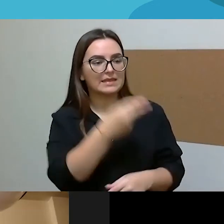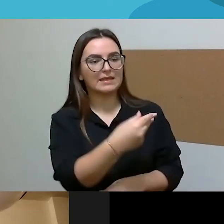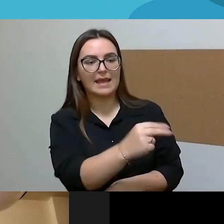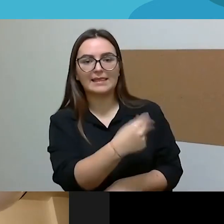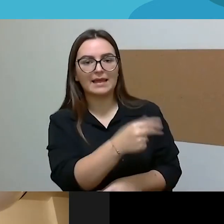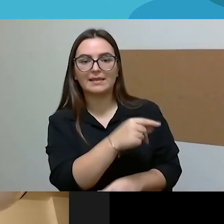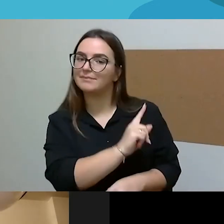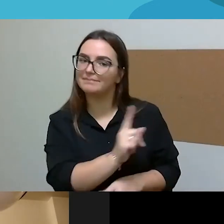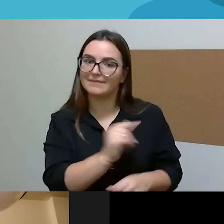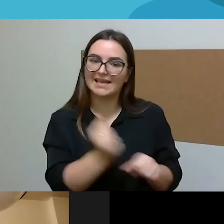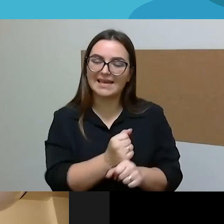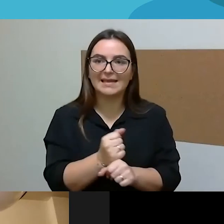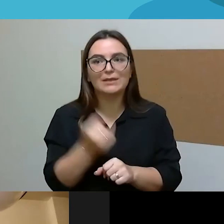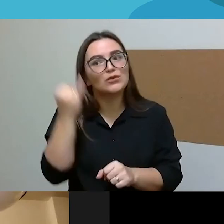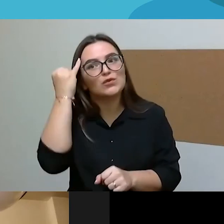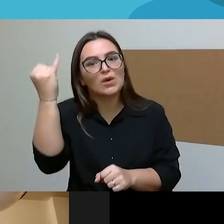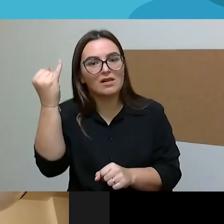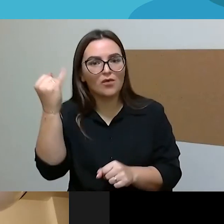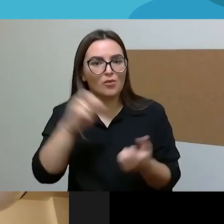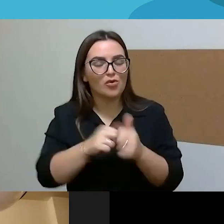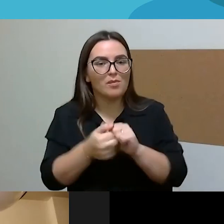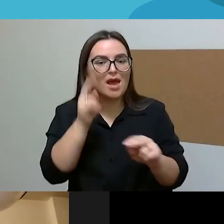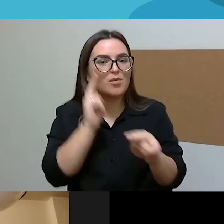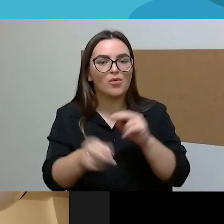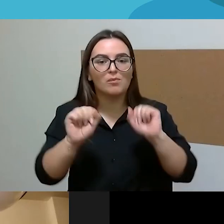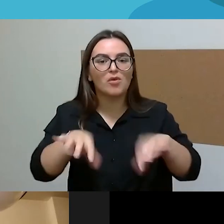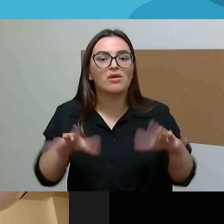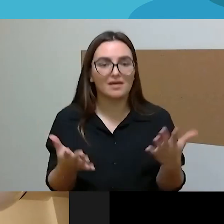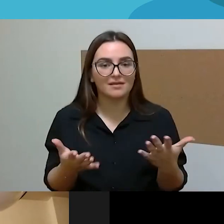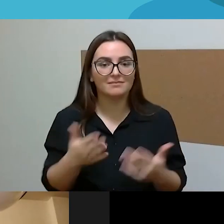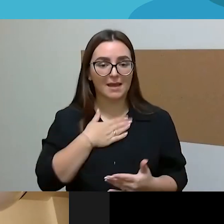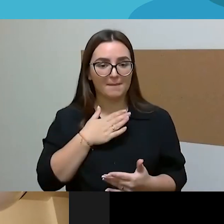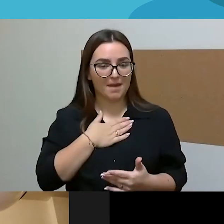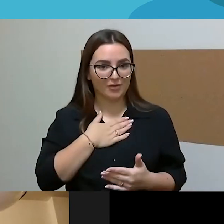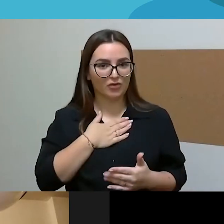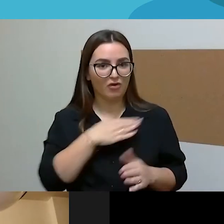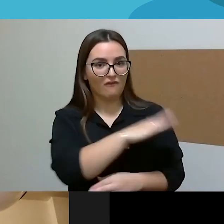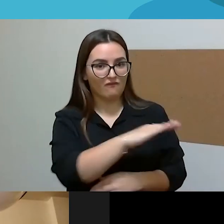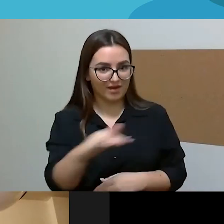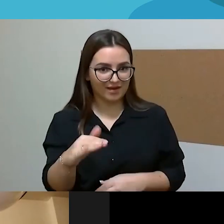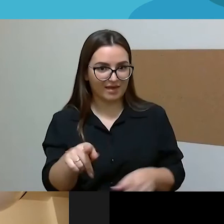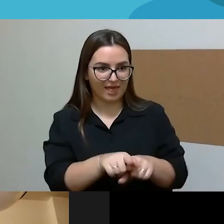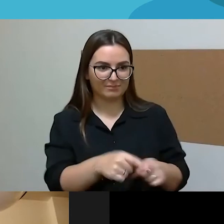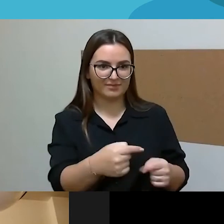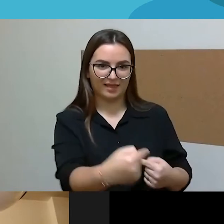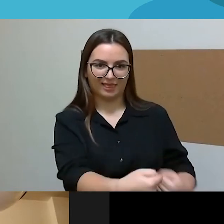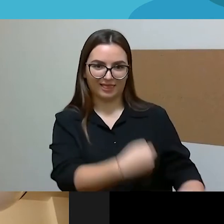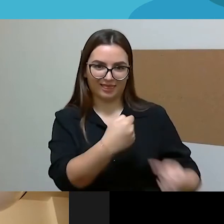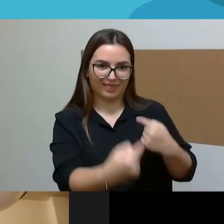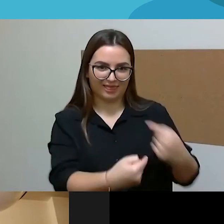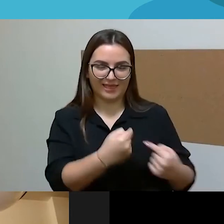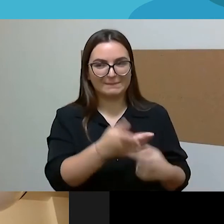reikia kažkaip sugalvoti apie įtį, rastišyti. vaikai mane, mano atveju, tai jie mane provokuoja rasti sprendimą.